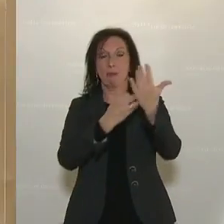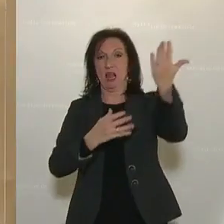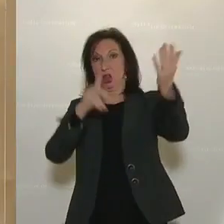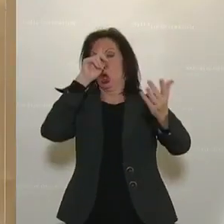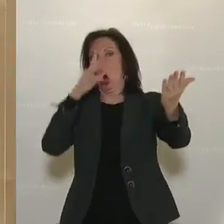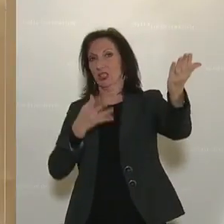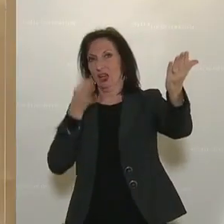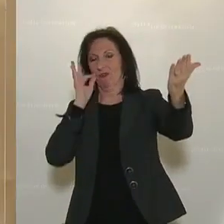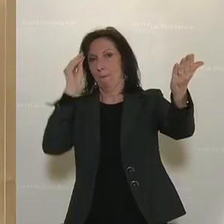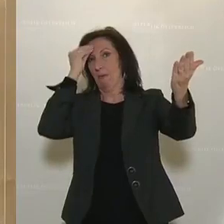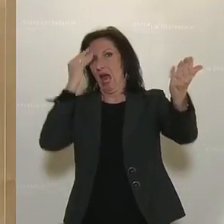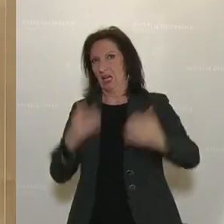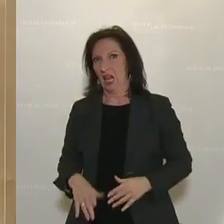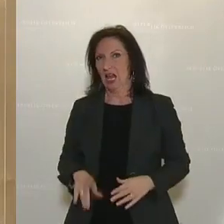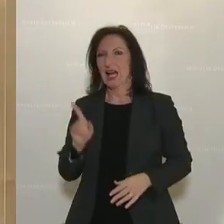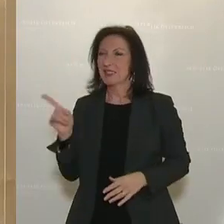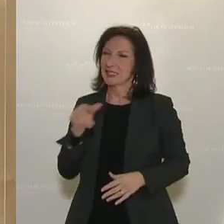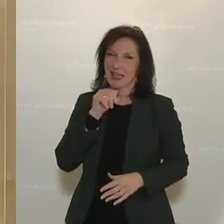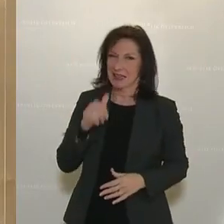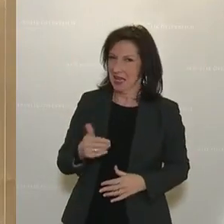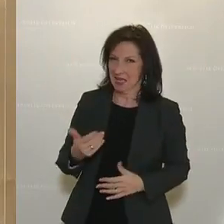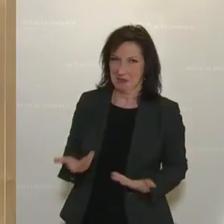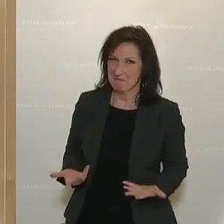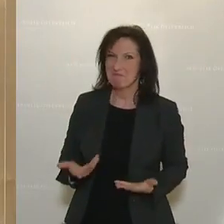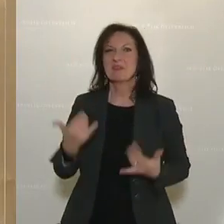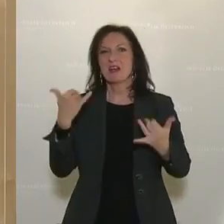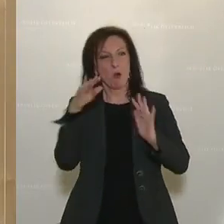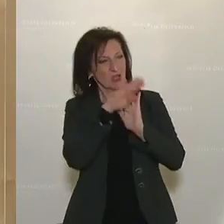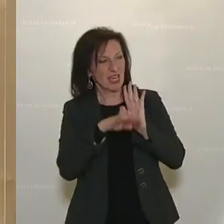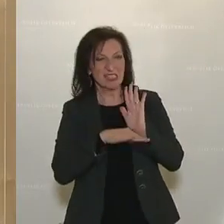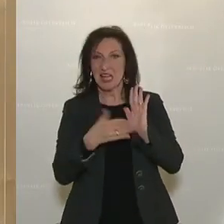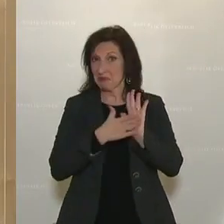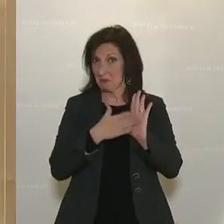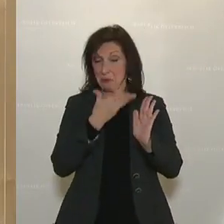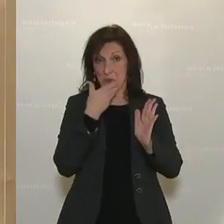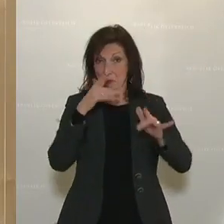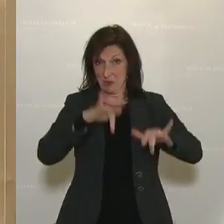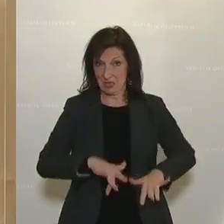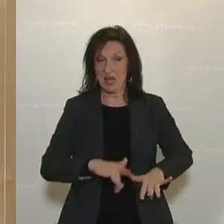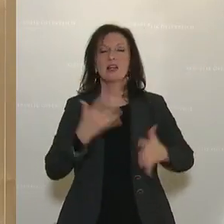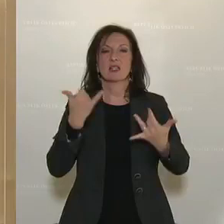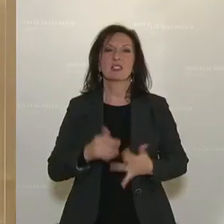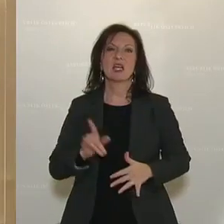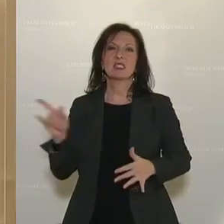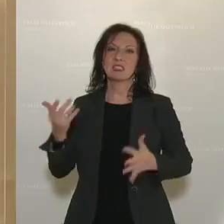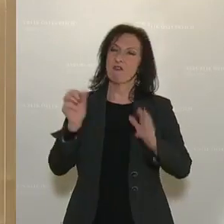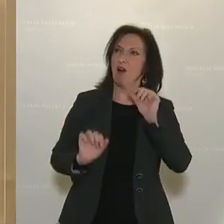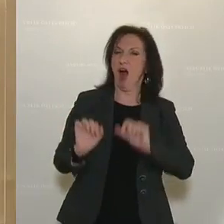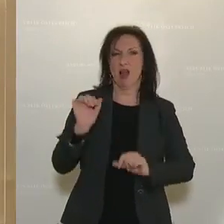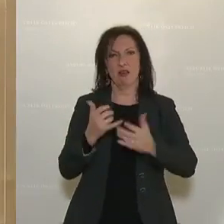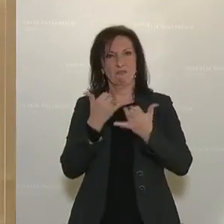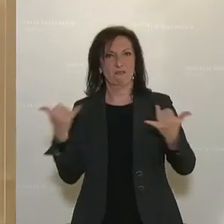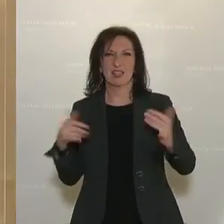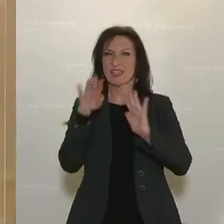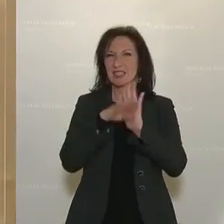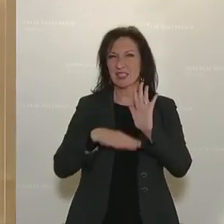Deutschland hat. Und nachdem Sie es so nicht haben, nachdem Sie es gesetzlich gedeckt nicht haben, leben Sie es in der operativen Wirklichkeit. Gesetzliche